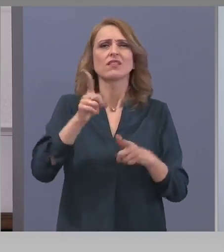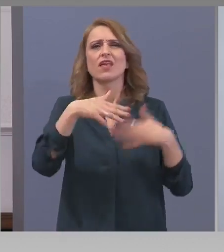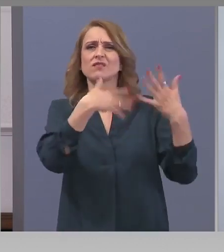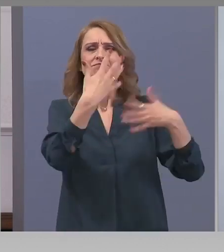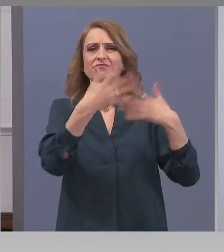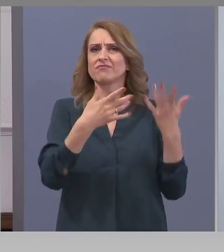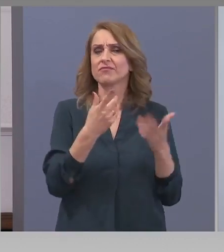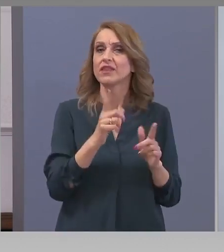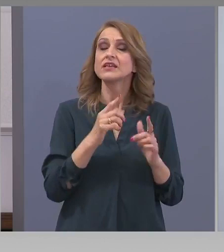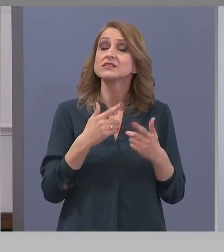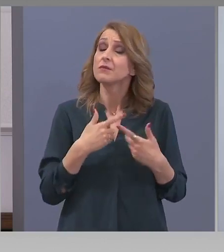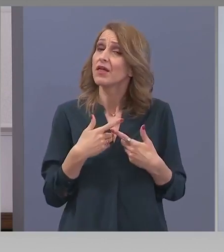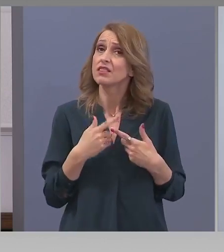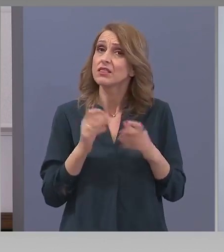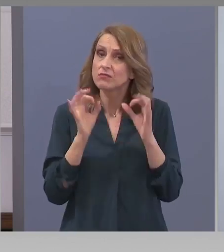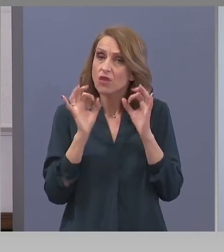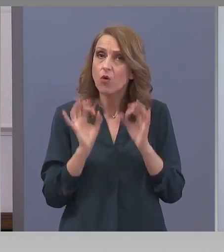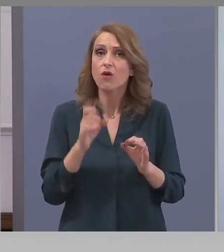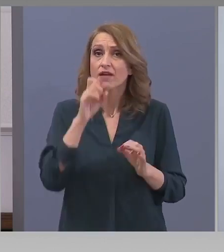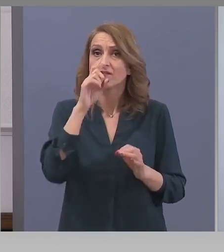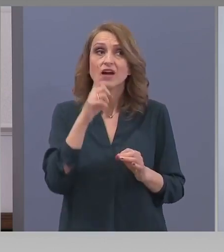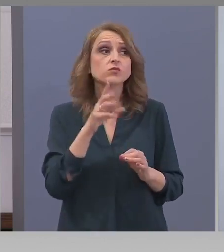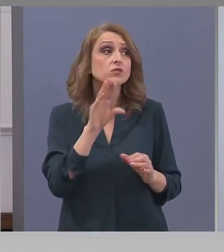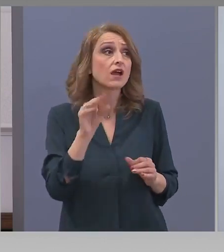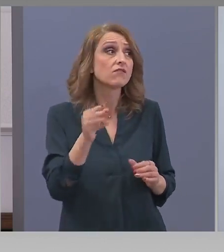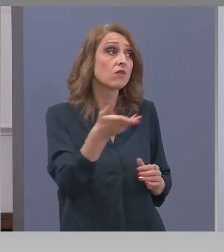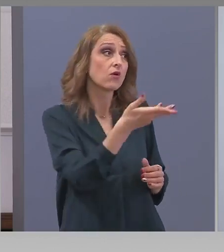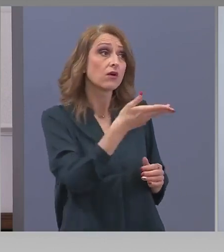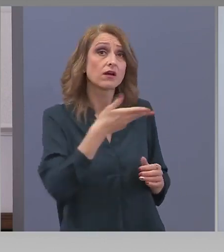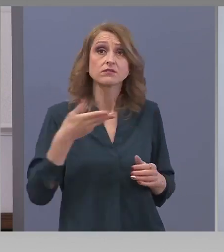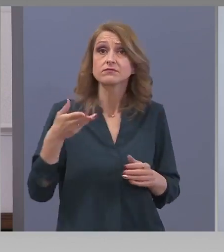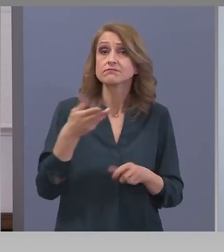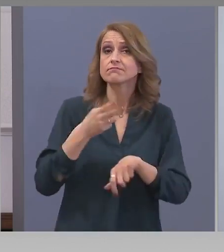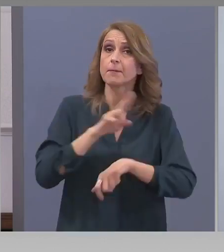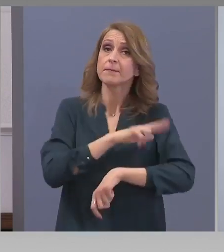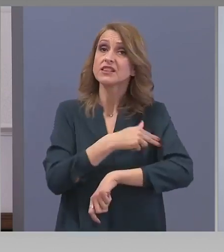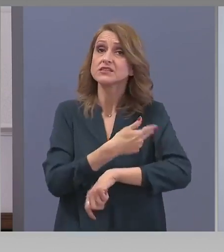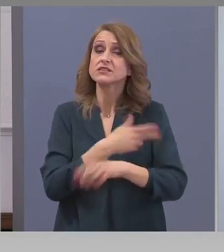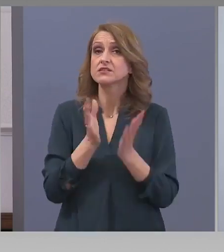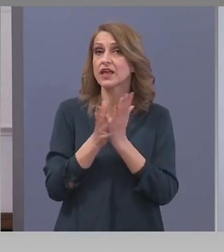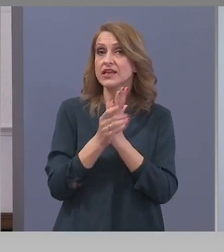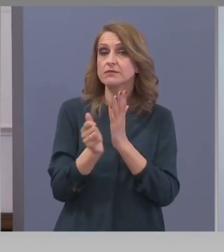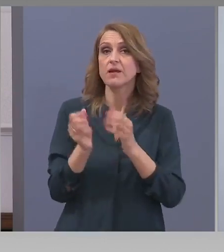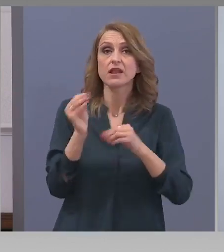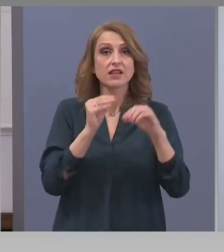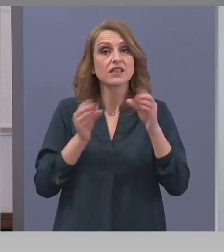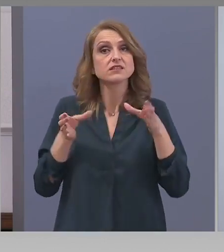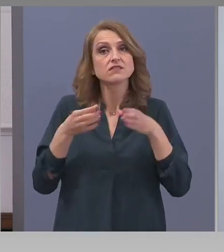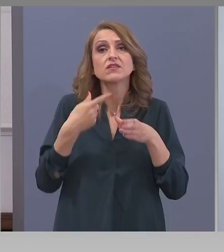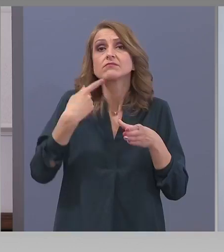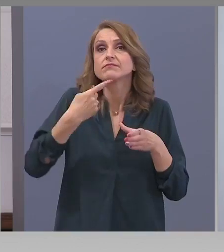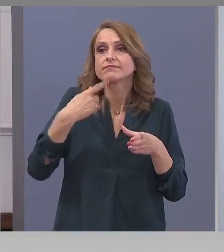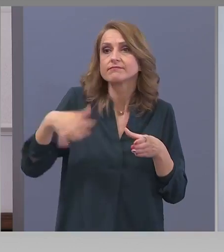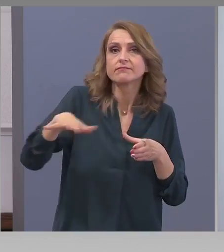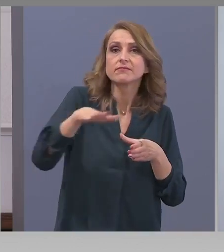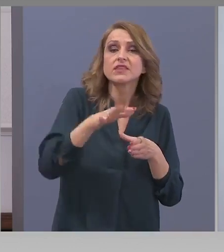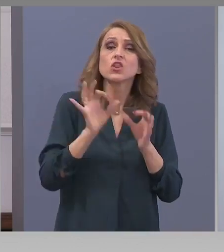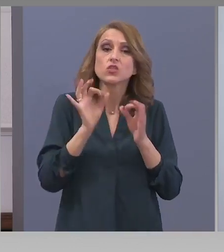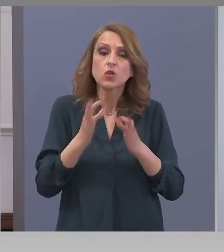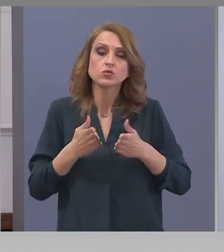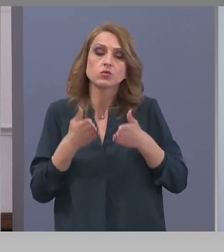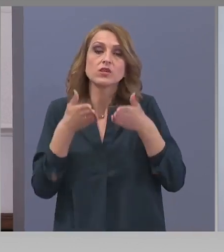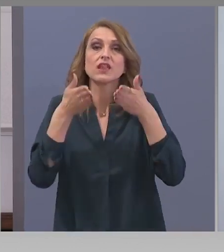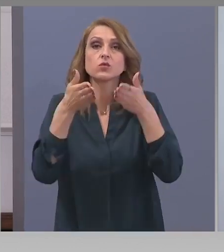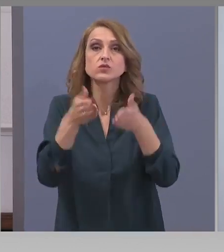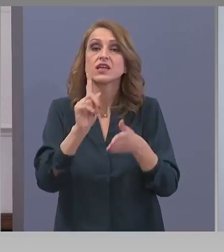мен е изключително важно посланията на колегите от Медицински експертния съвет и техните становища да достигат до хората така,